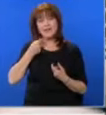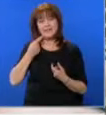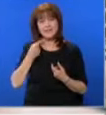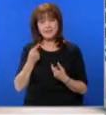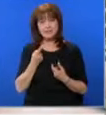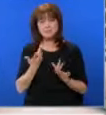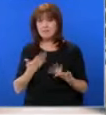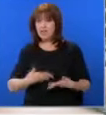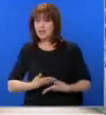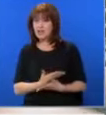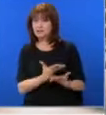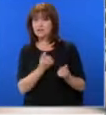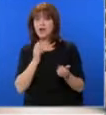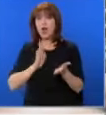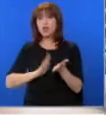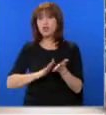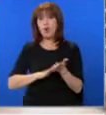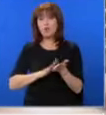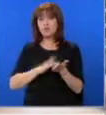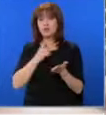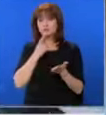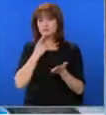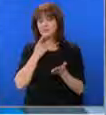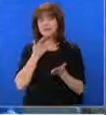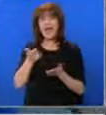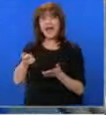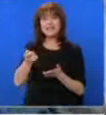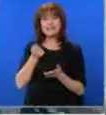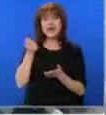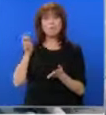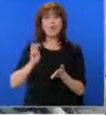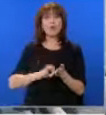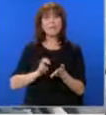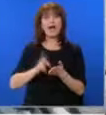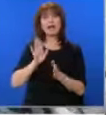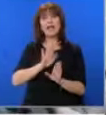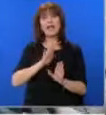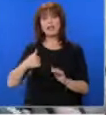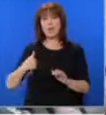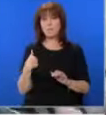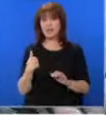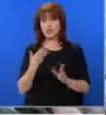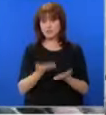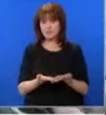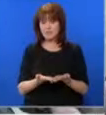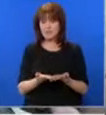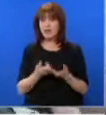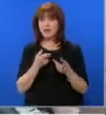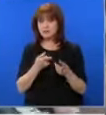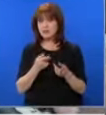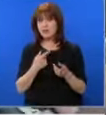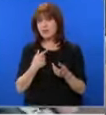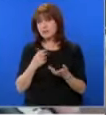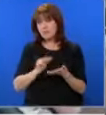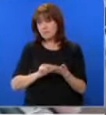И много е интересно, че изеха договор за попребителски кредит на съпроби. От кабинета на госпожа Банкова бяха изети документи, в които тя си е